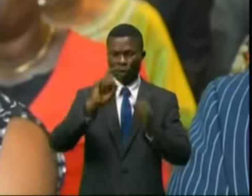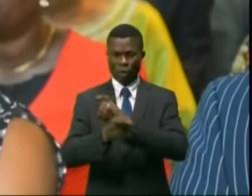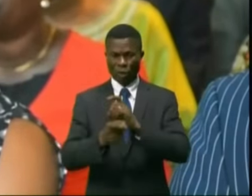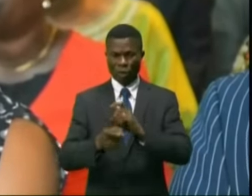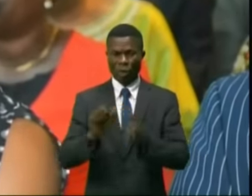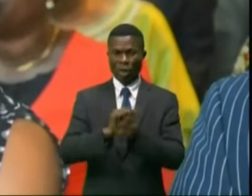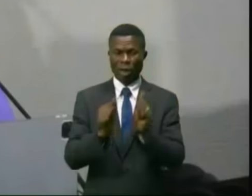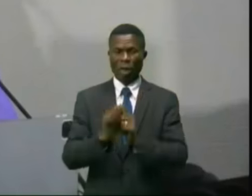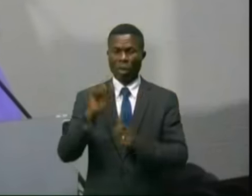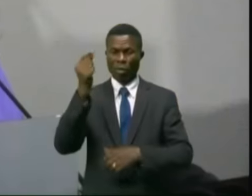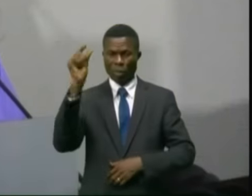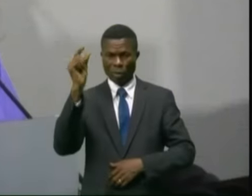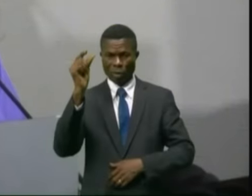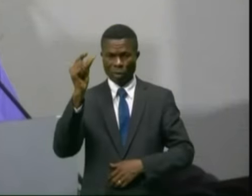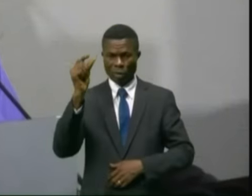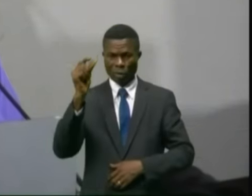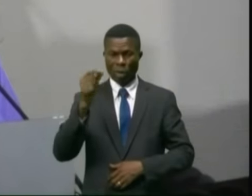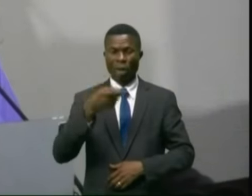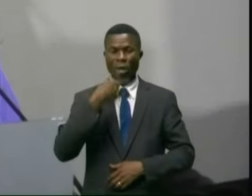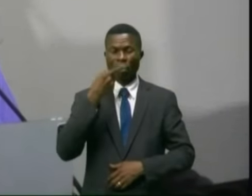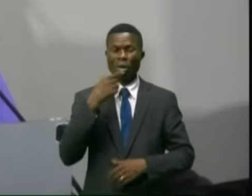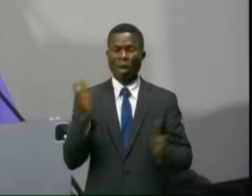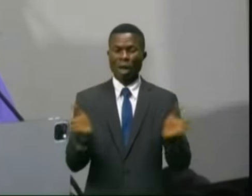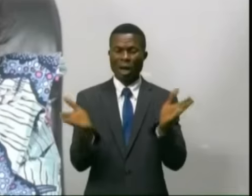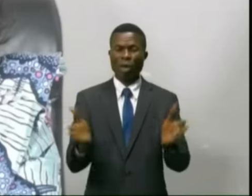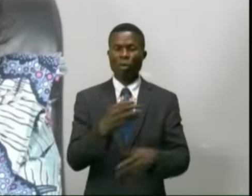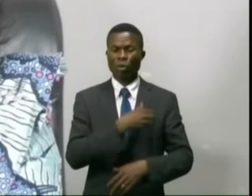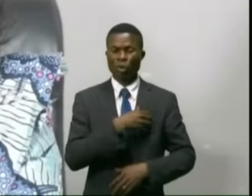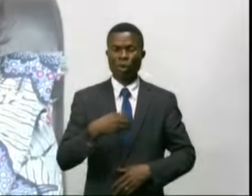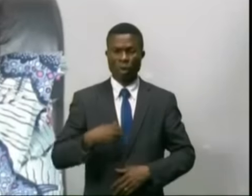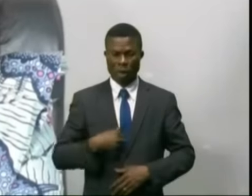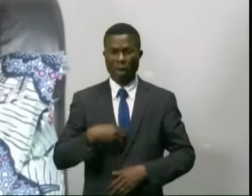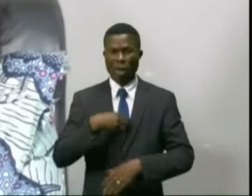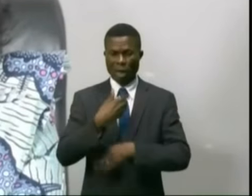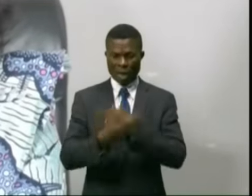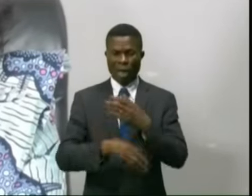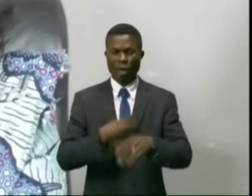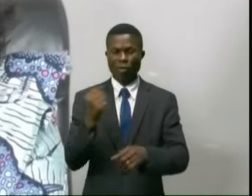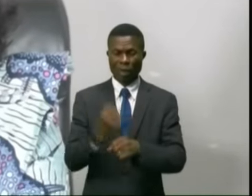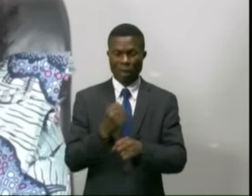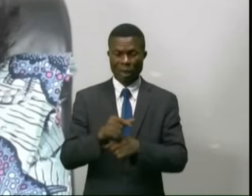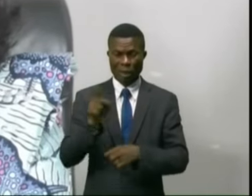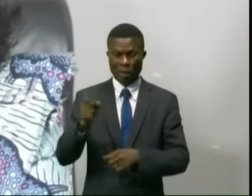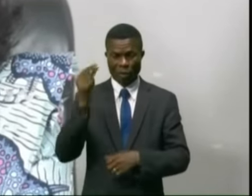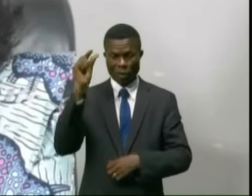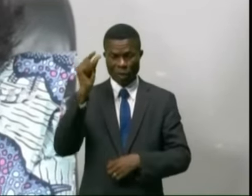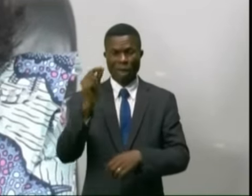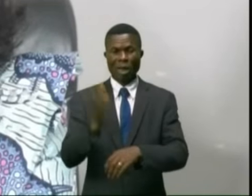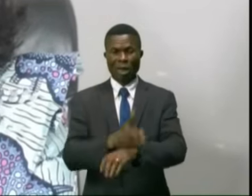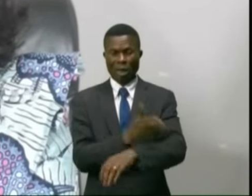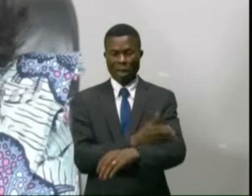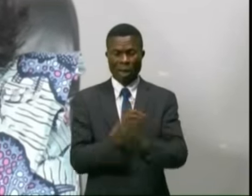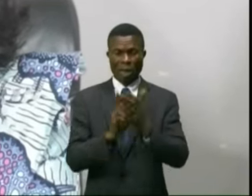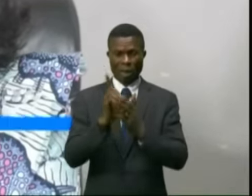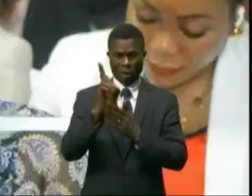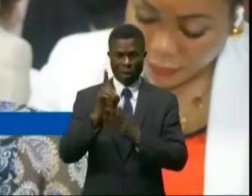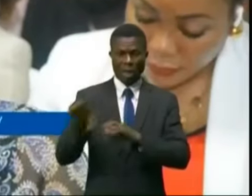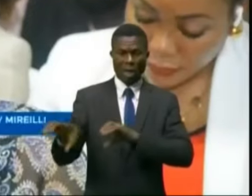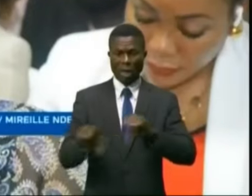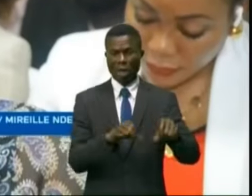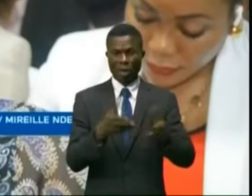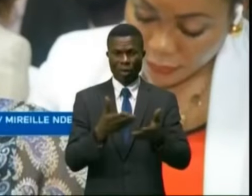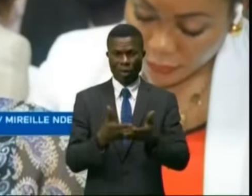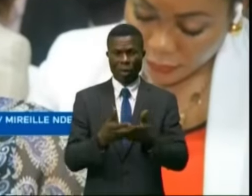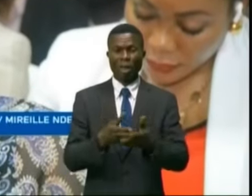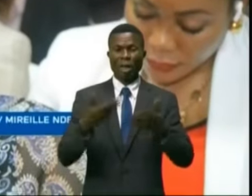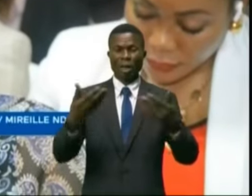secteurs de mines. Elle a ainsi motivé la femme à entreprendre dans ces secteurs porteurs de la croissance. Cette cérémonie a